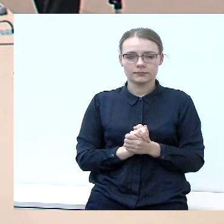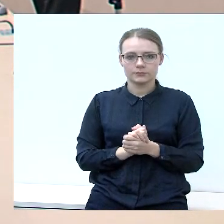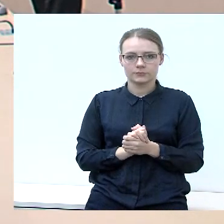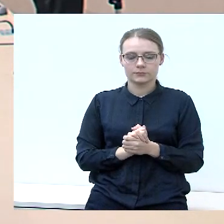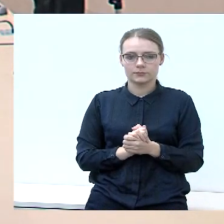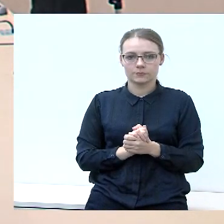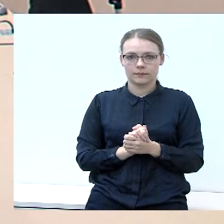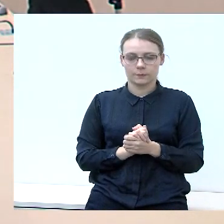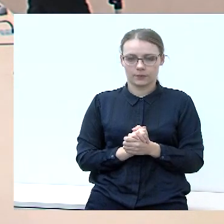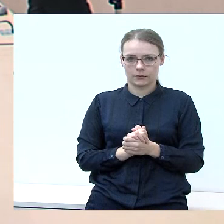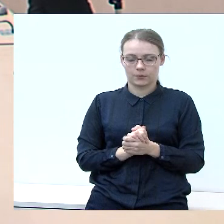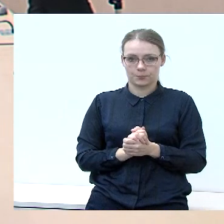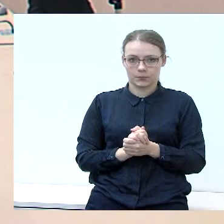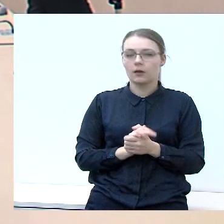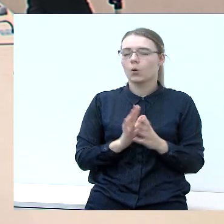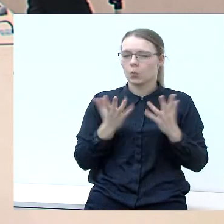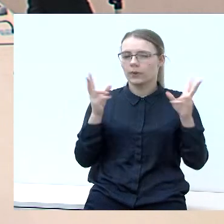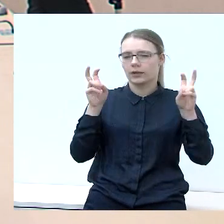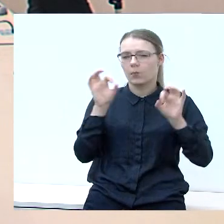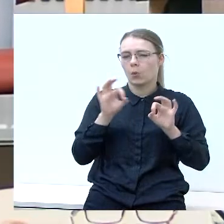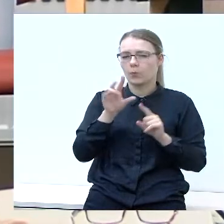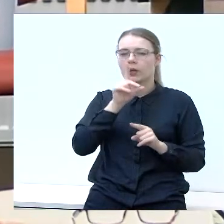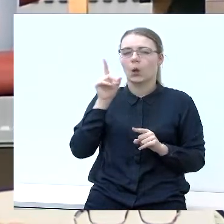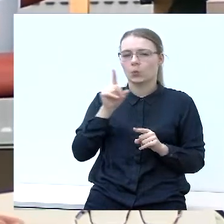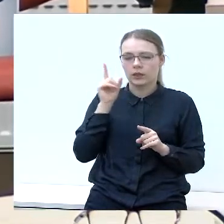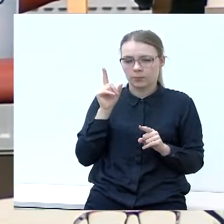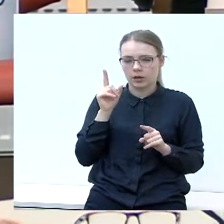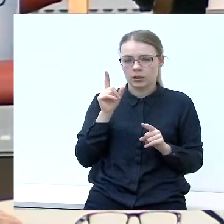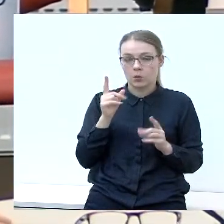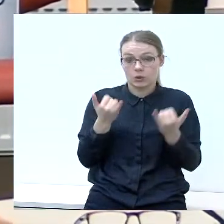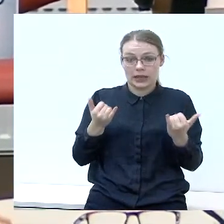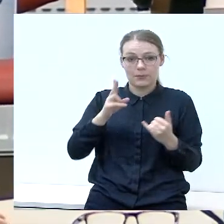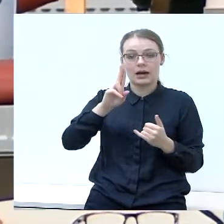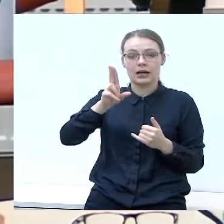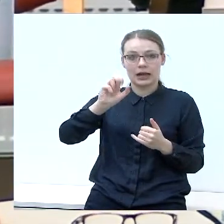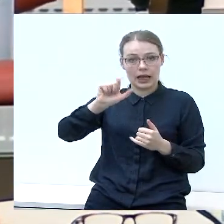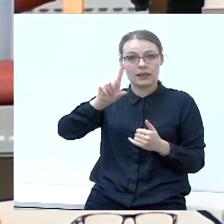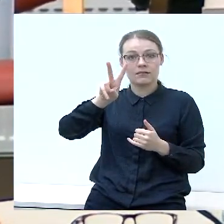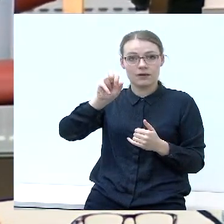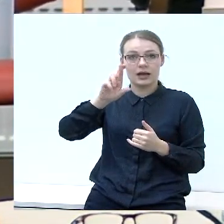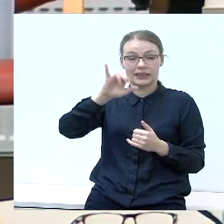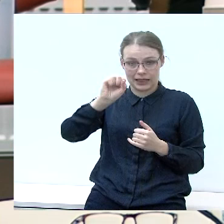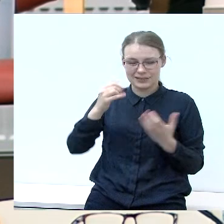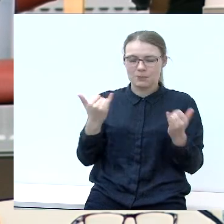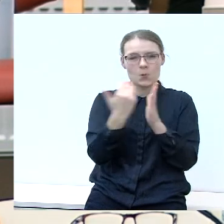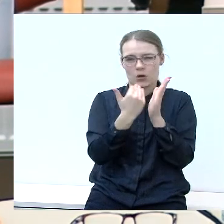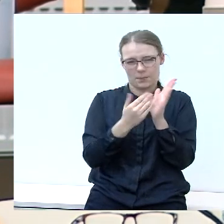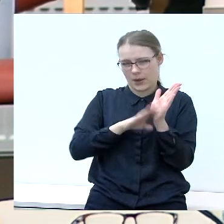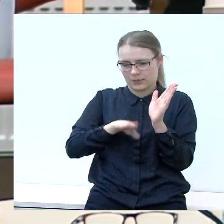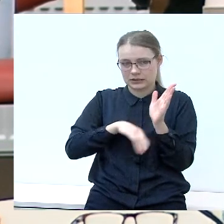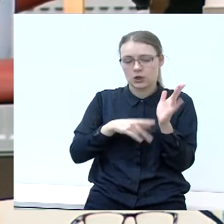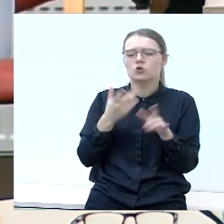Jeigu kalbant apie jaunimą, tą, kuris dabar yra kalbariuje, tai mūsų programa labai paprasta išklausyti,